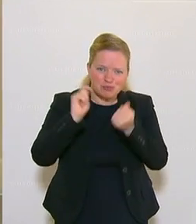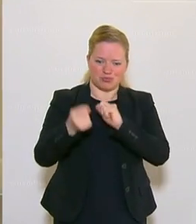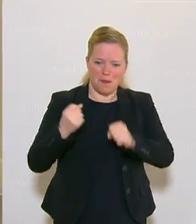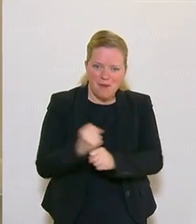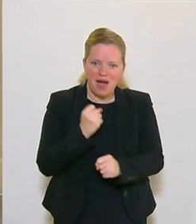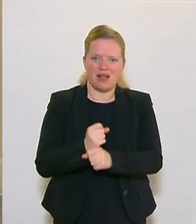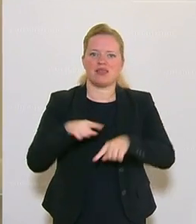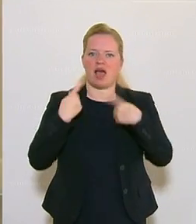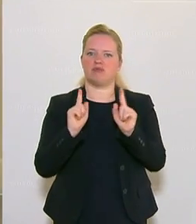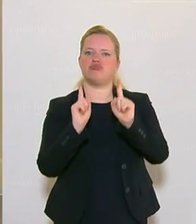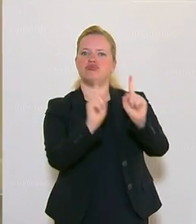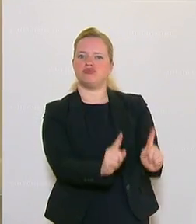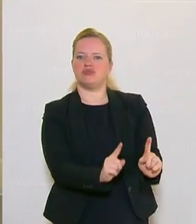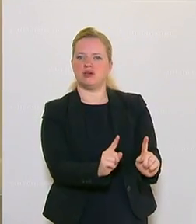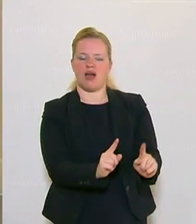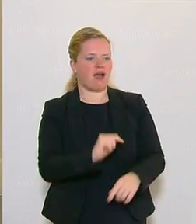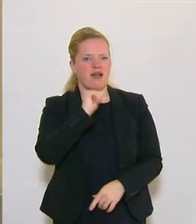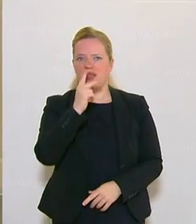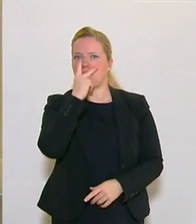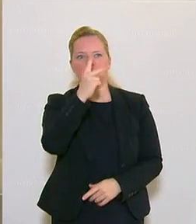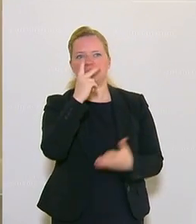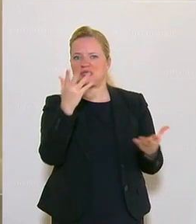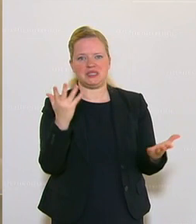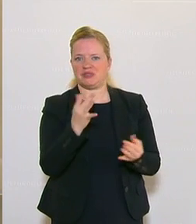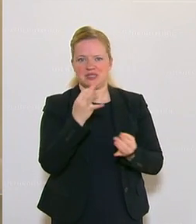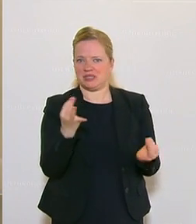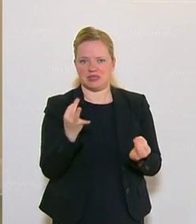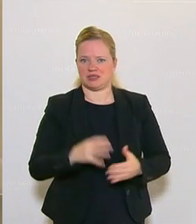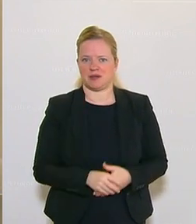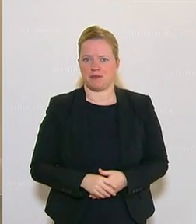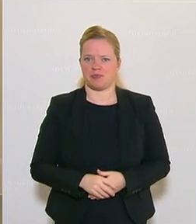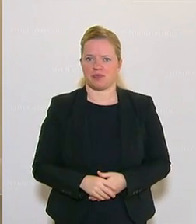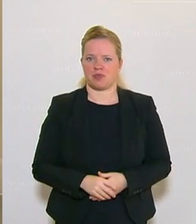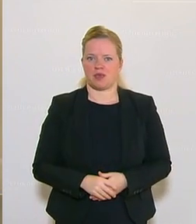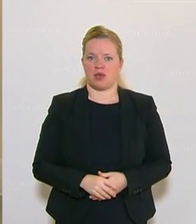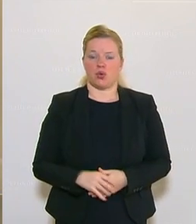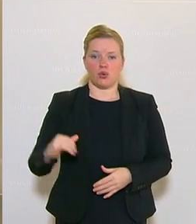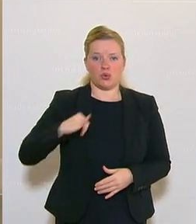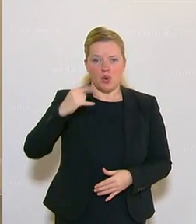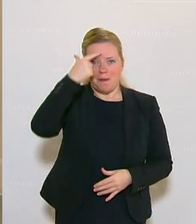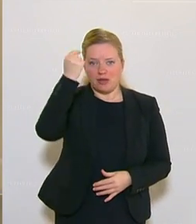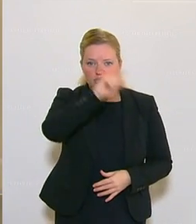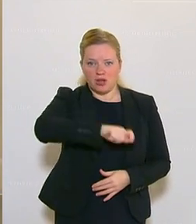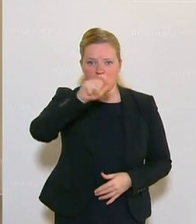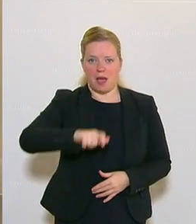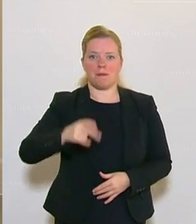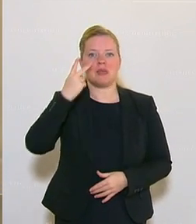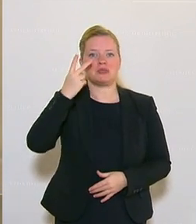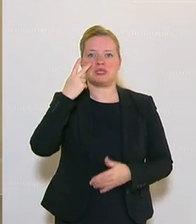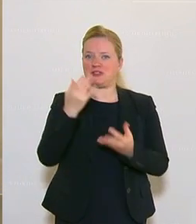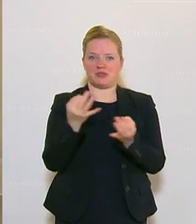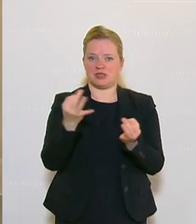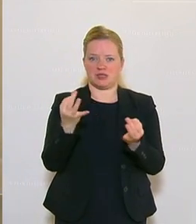Weil das heißt vor allem Perspektivenlosigkeit. Junge Menschen, die diese Perspektivenlosigkeit ein Leben lang mitschleppen,